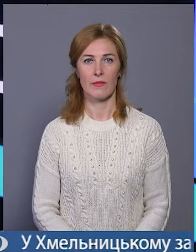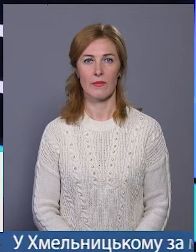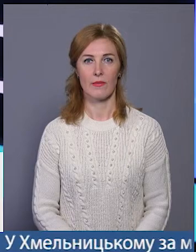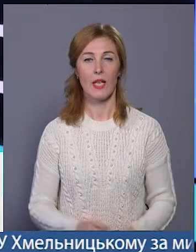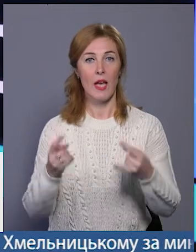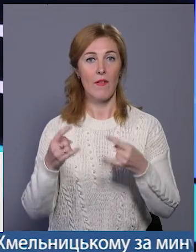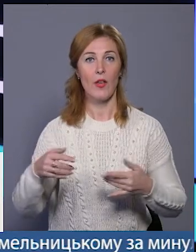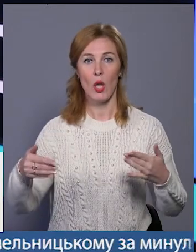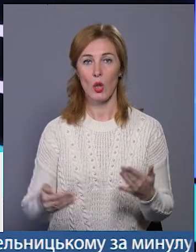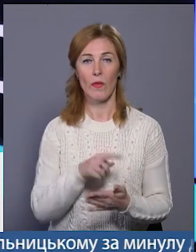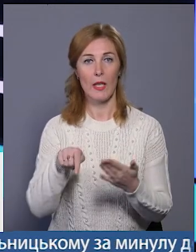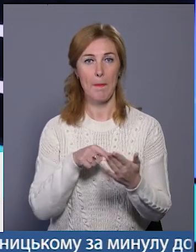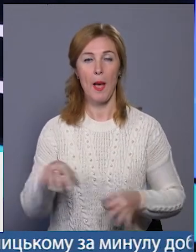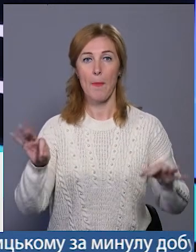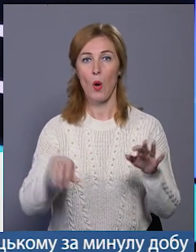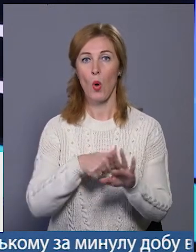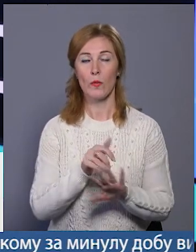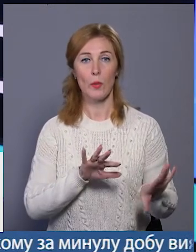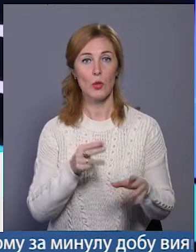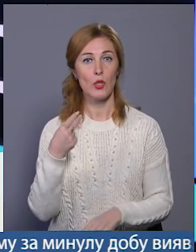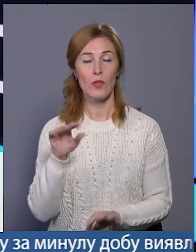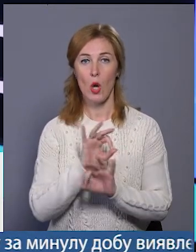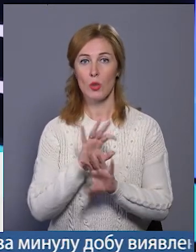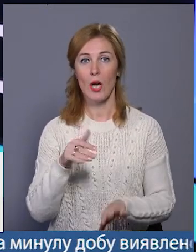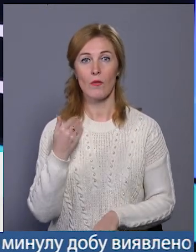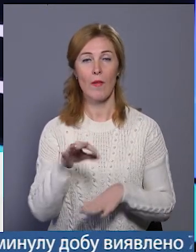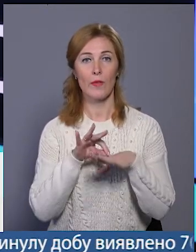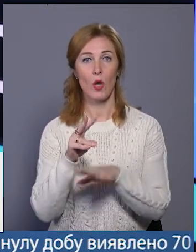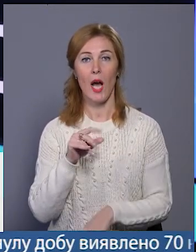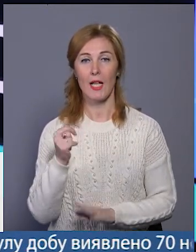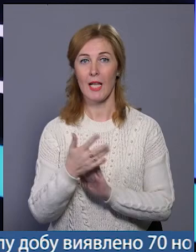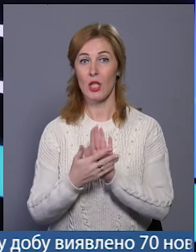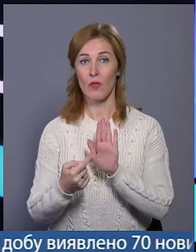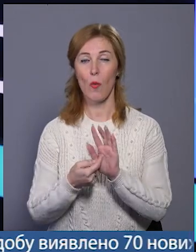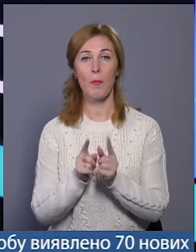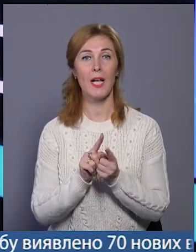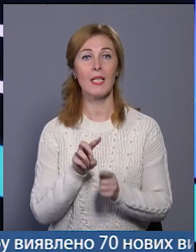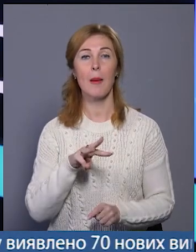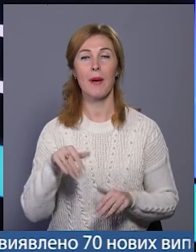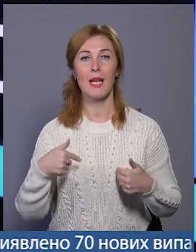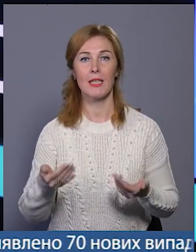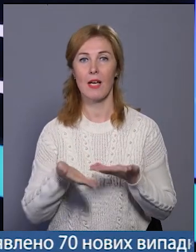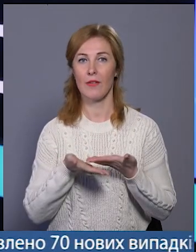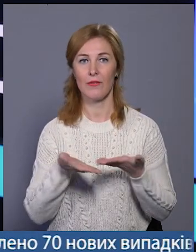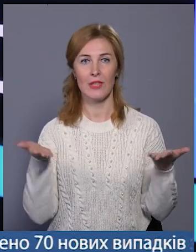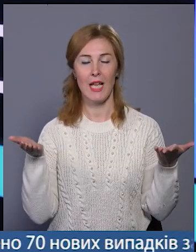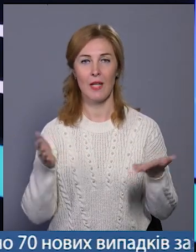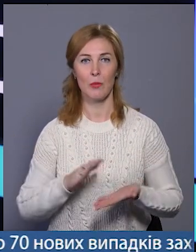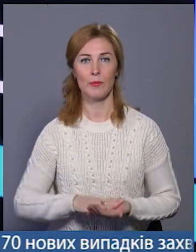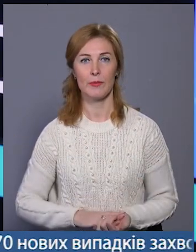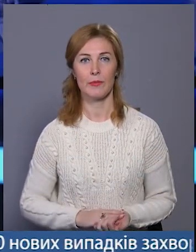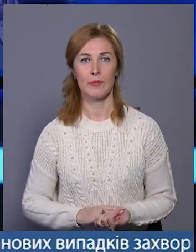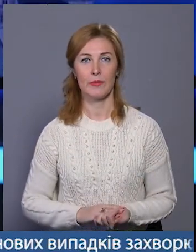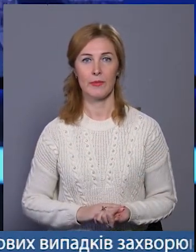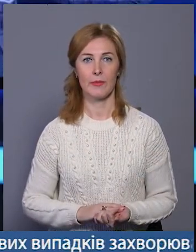В ефірі новини міста. Про головні події четверга розкажу вам я, Кирина Нестер. На жастову мову перекладе Марина Бірюкова. Вітаємо.